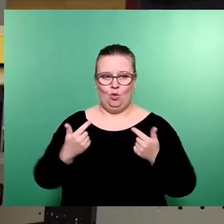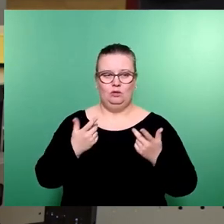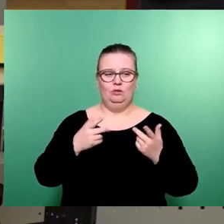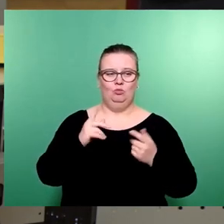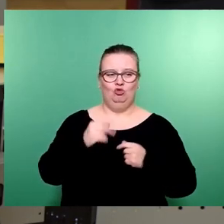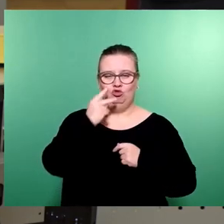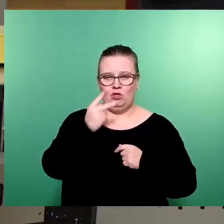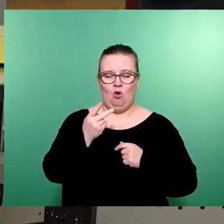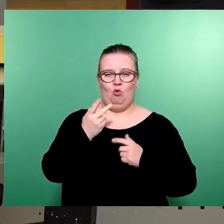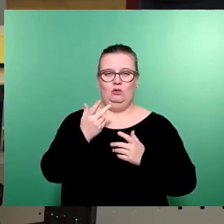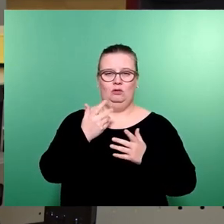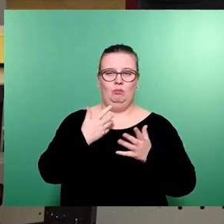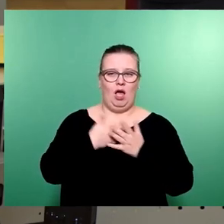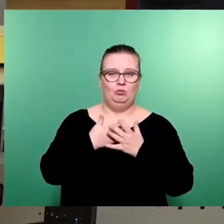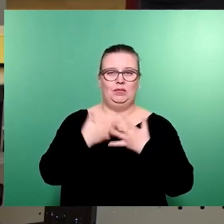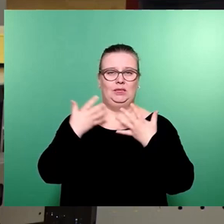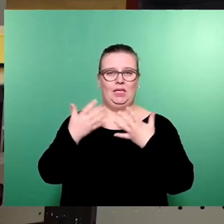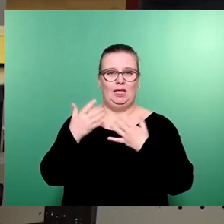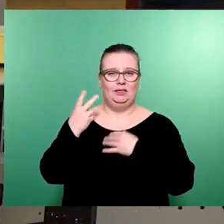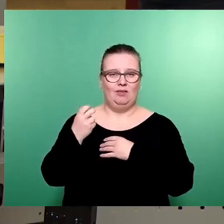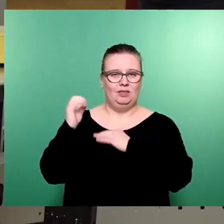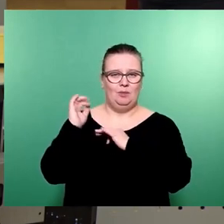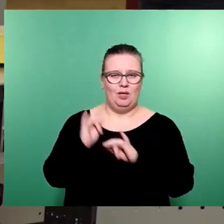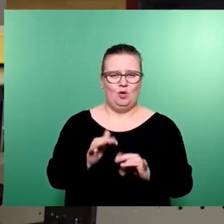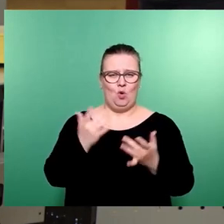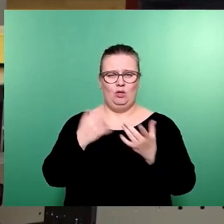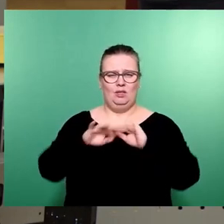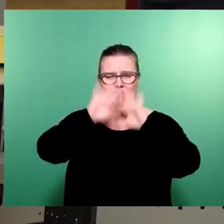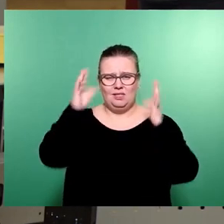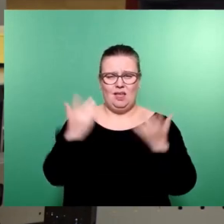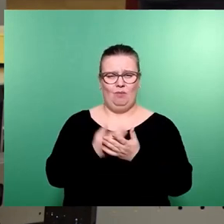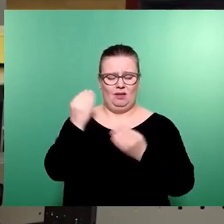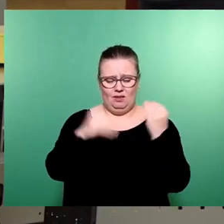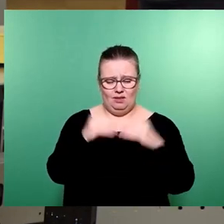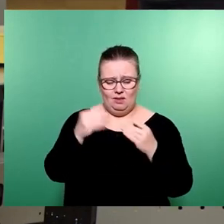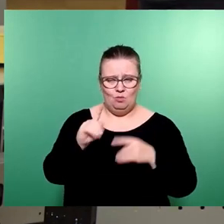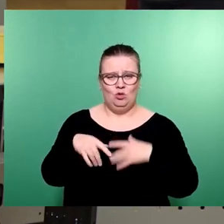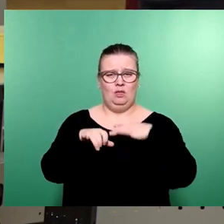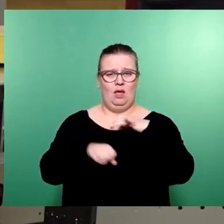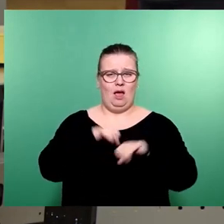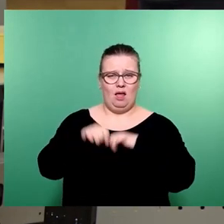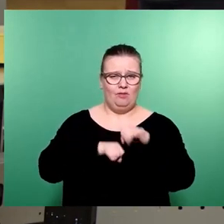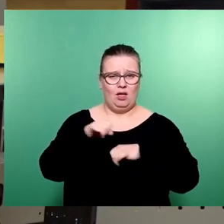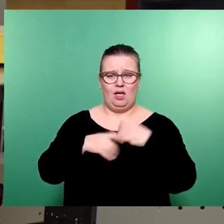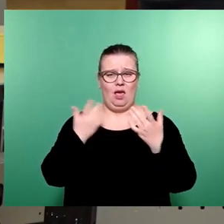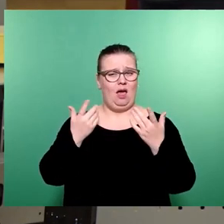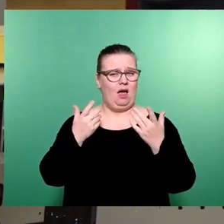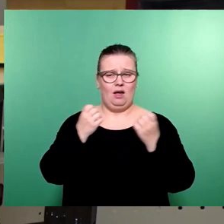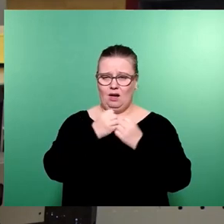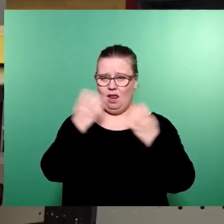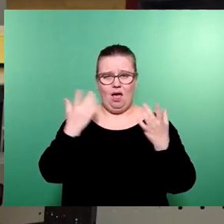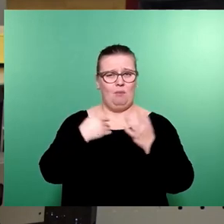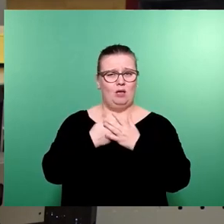Größenordnungen 10, 20 Millionen in die ganze Sache stecken. Radverkehr, alle fortschrittlichen Städte